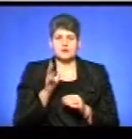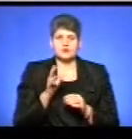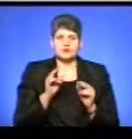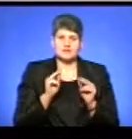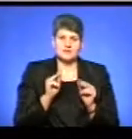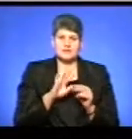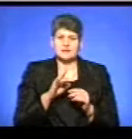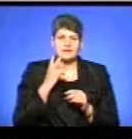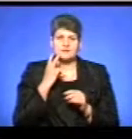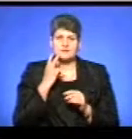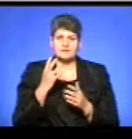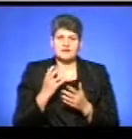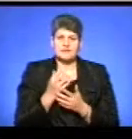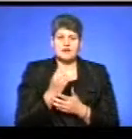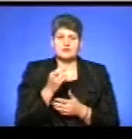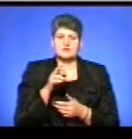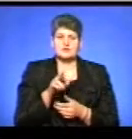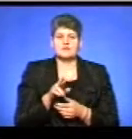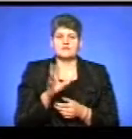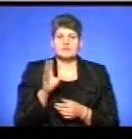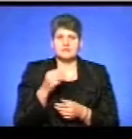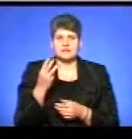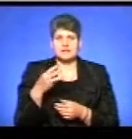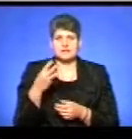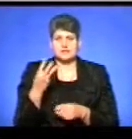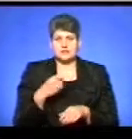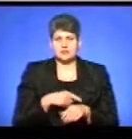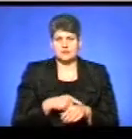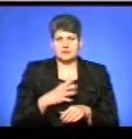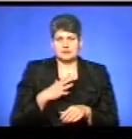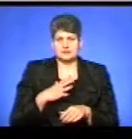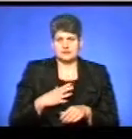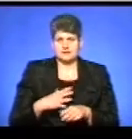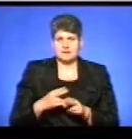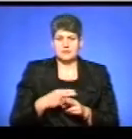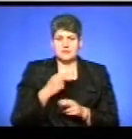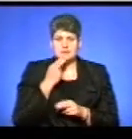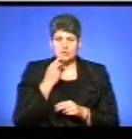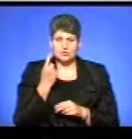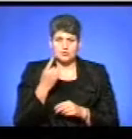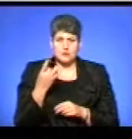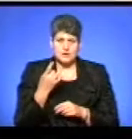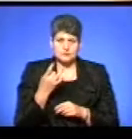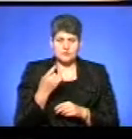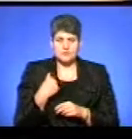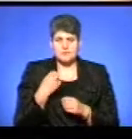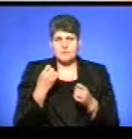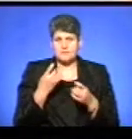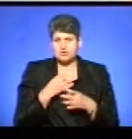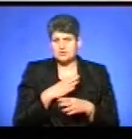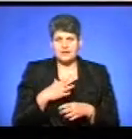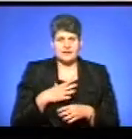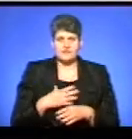не завжди мені вдалося, вдавалося всі 33 години втриматися без їжі. Одного разу я просто не